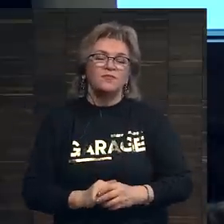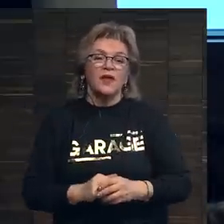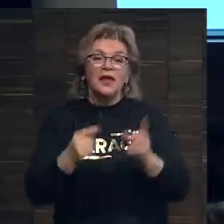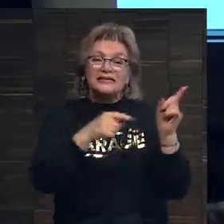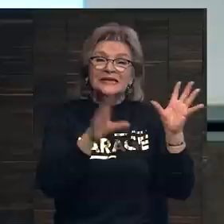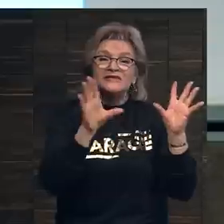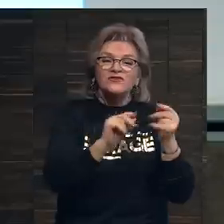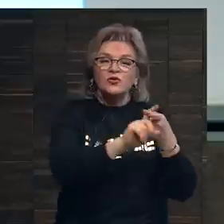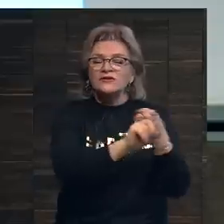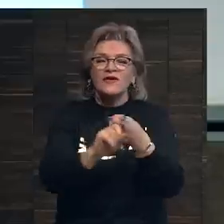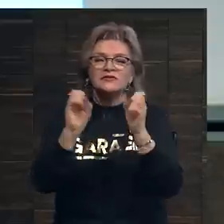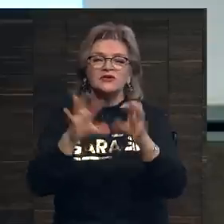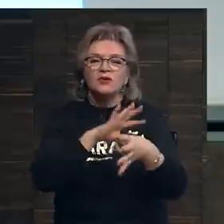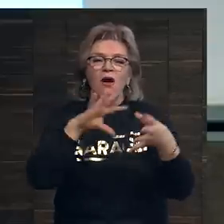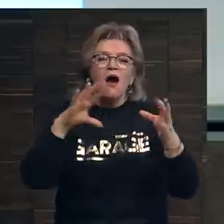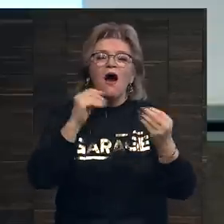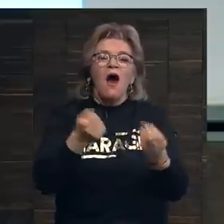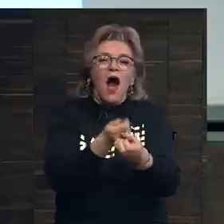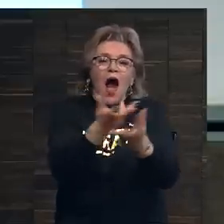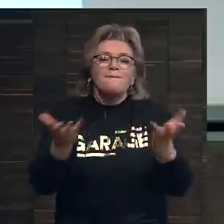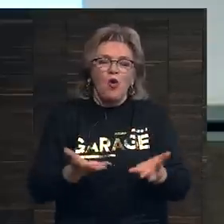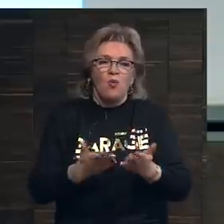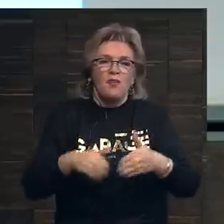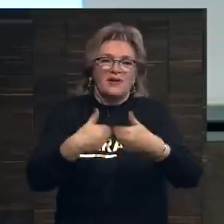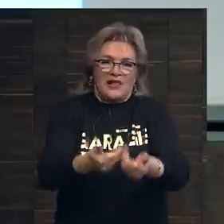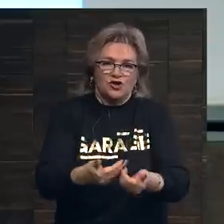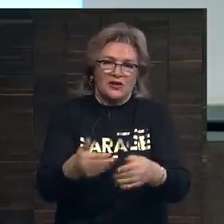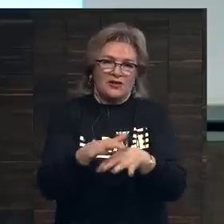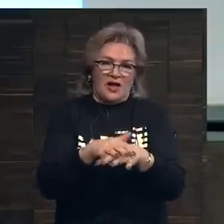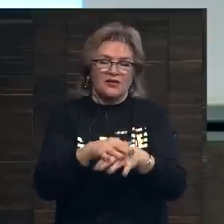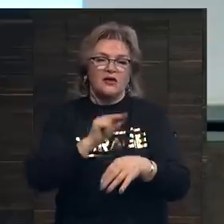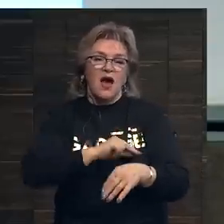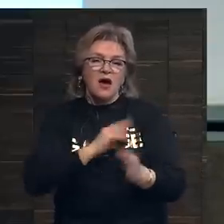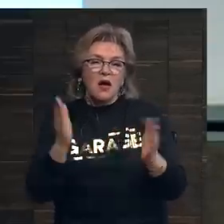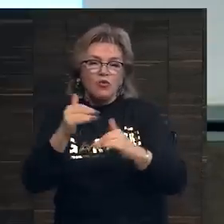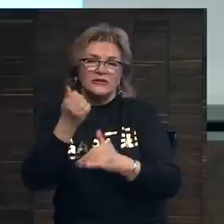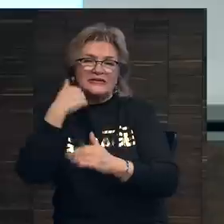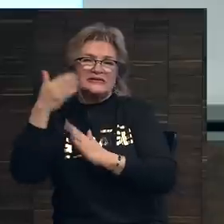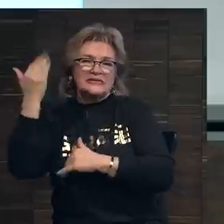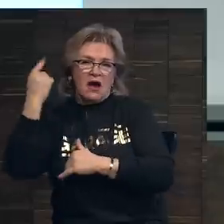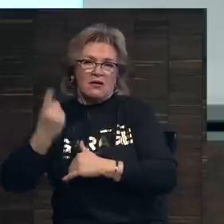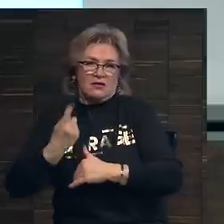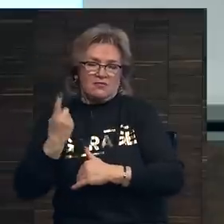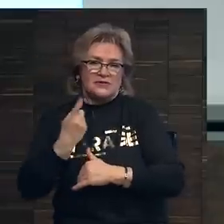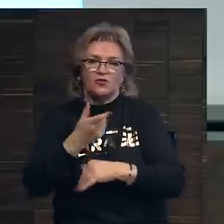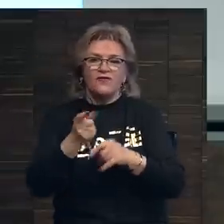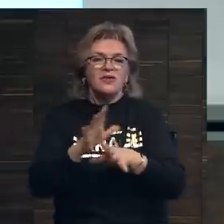Здесь все просто связано с объемом предложения на рынке. Работ старых мастеров не так много.